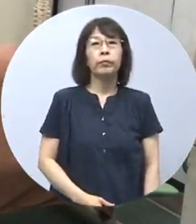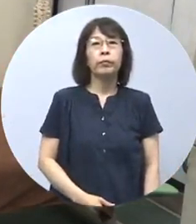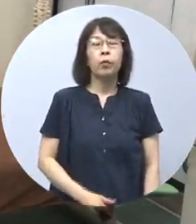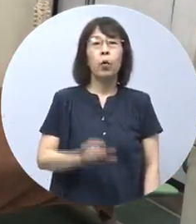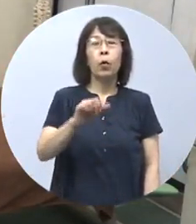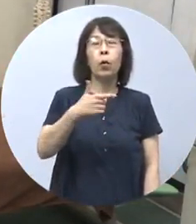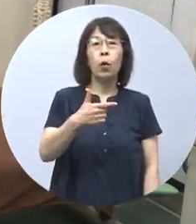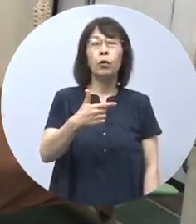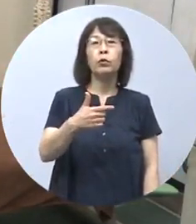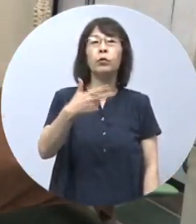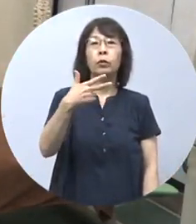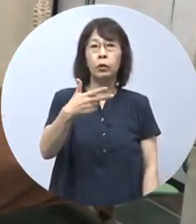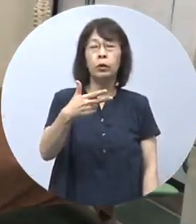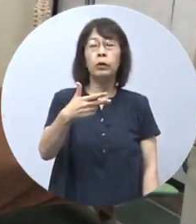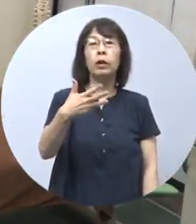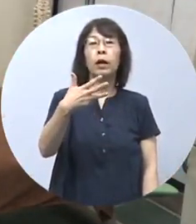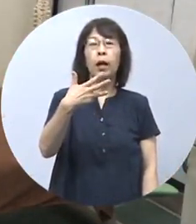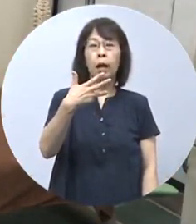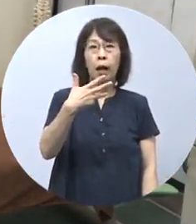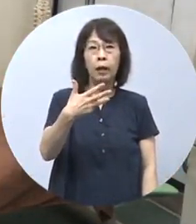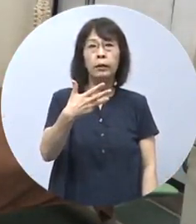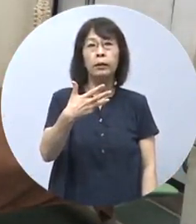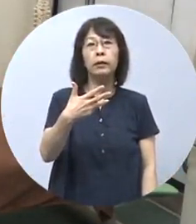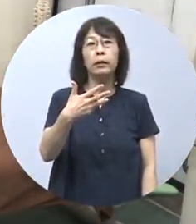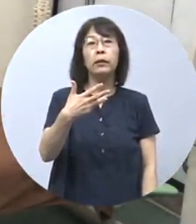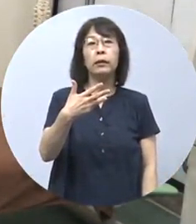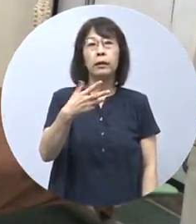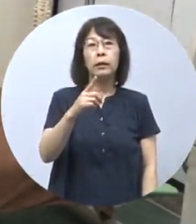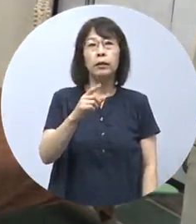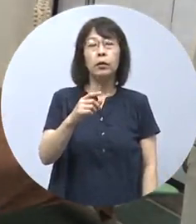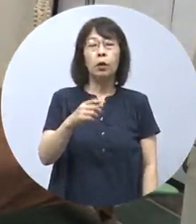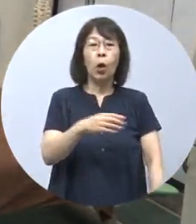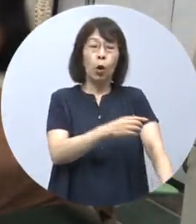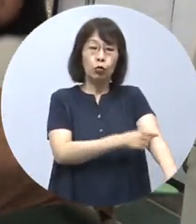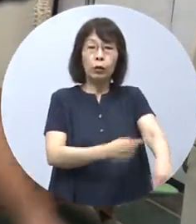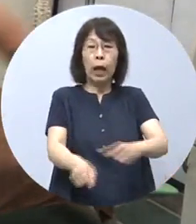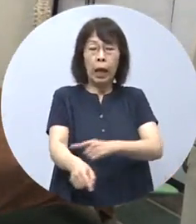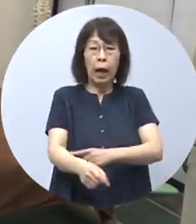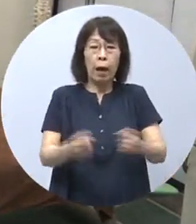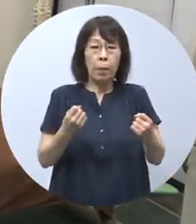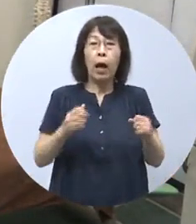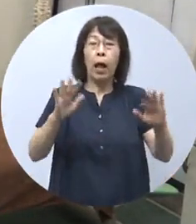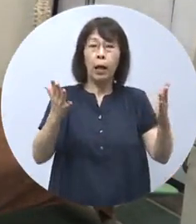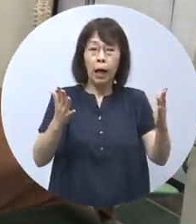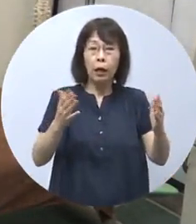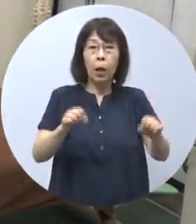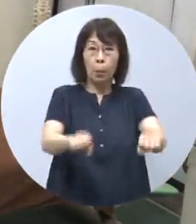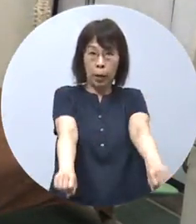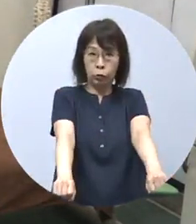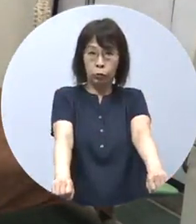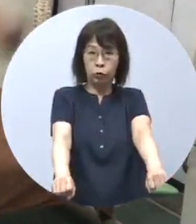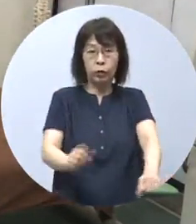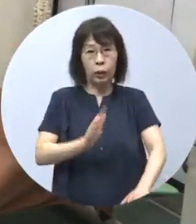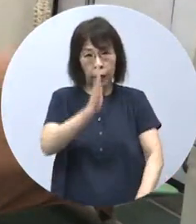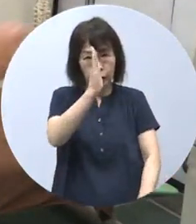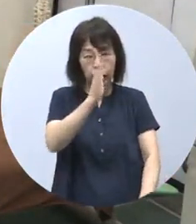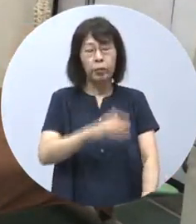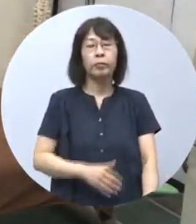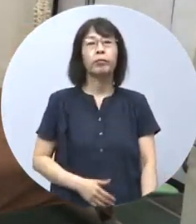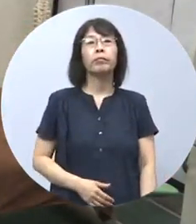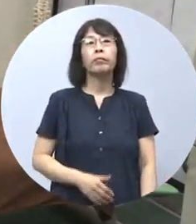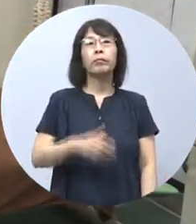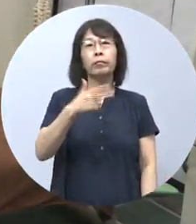5678腕が曲がらないように注意しましょう5